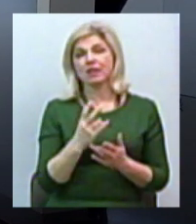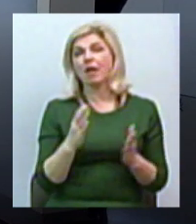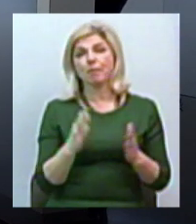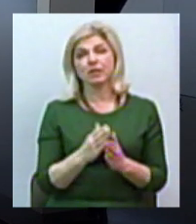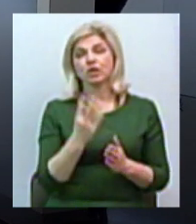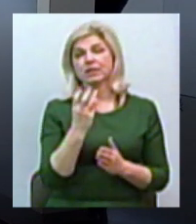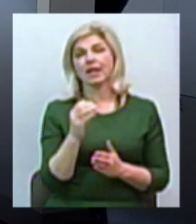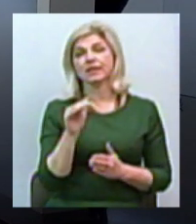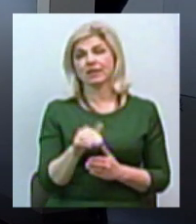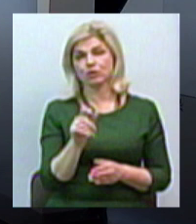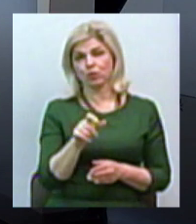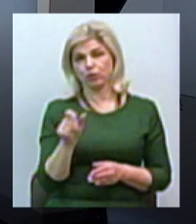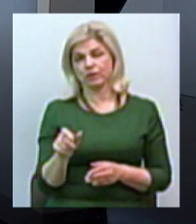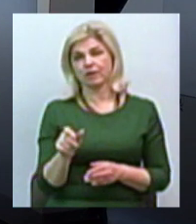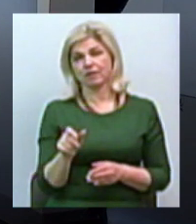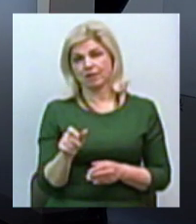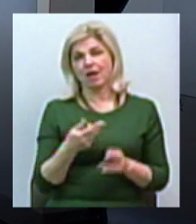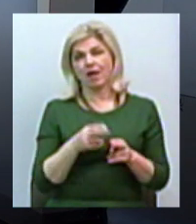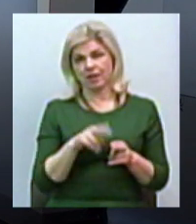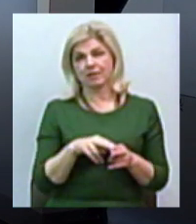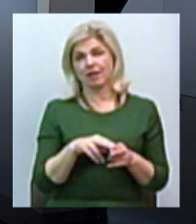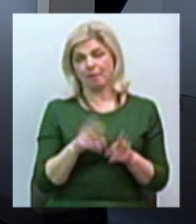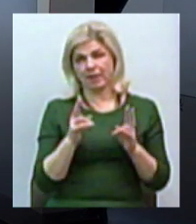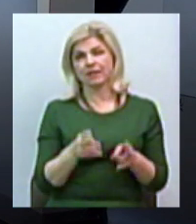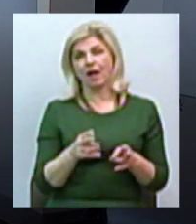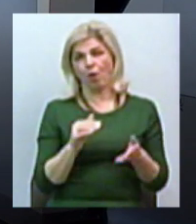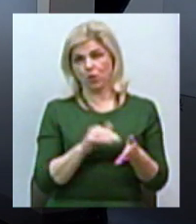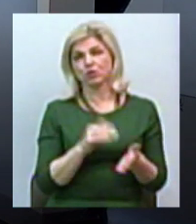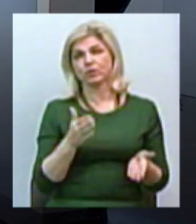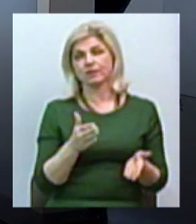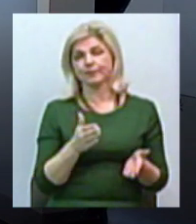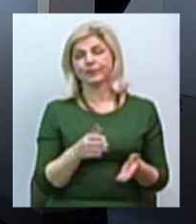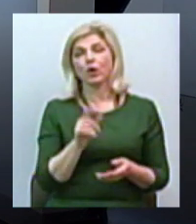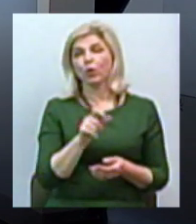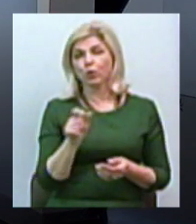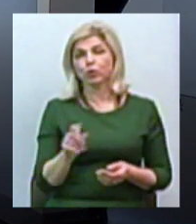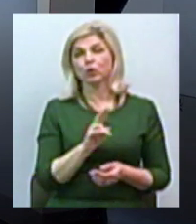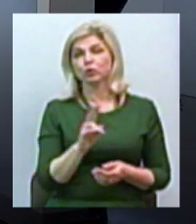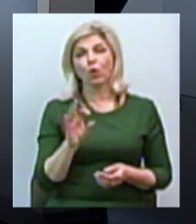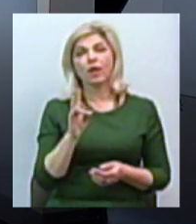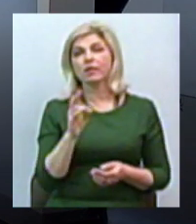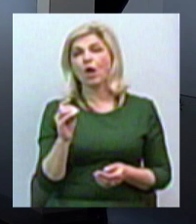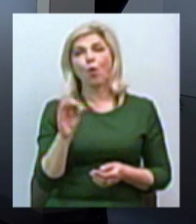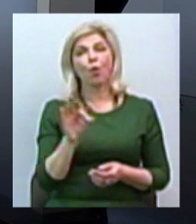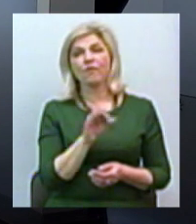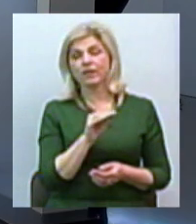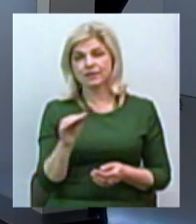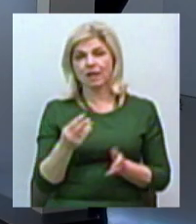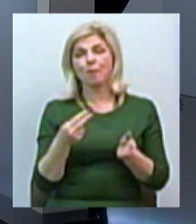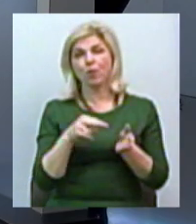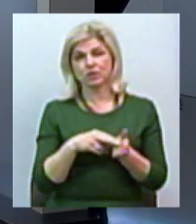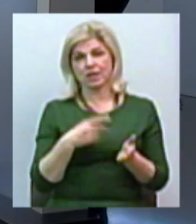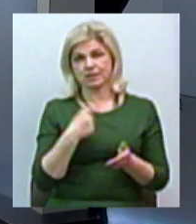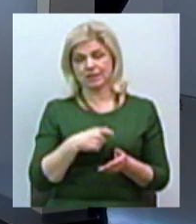ніж 300 000 людей торкнеться ця біда. Це люди, які неофіційно собі встановили оці Супутникові тарілки?